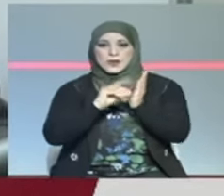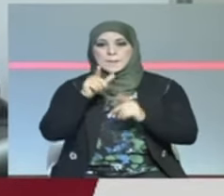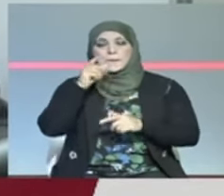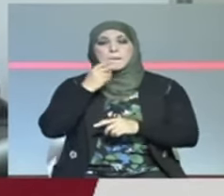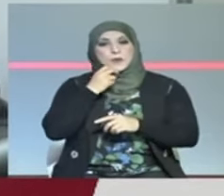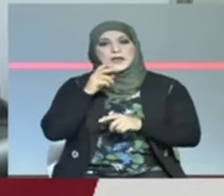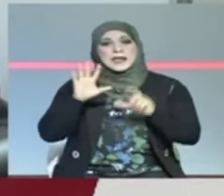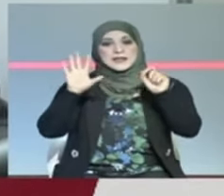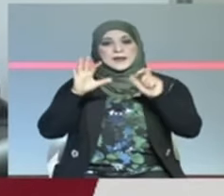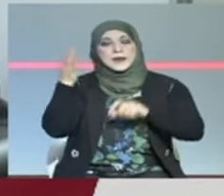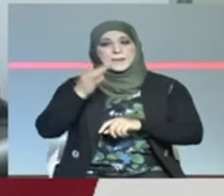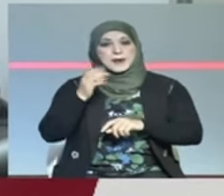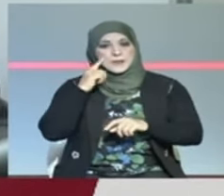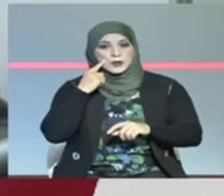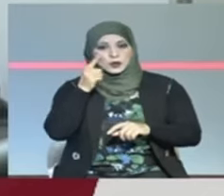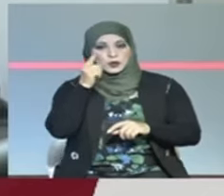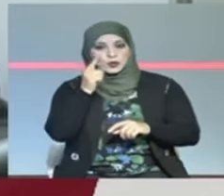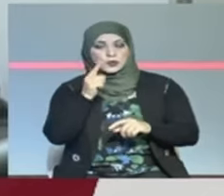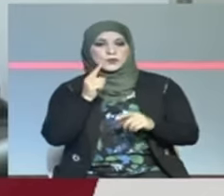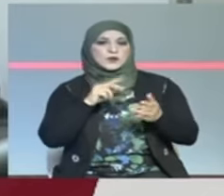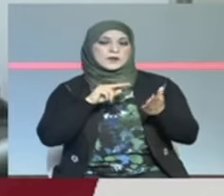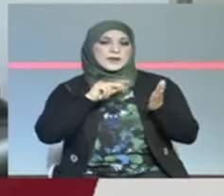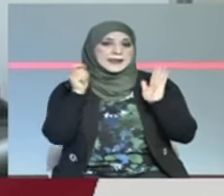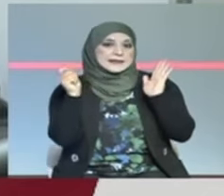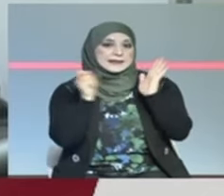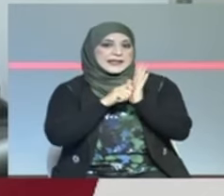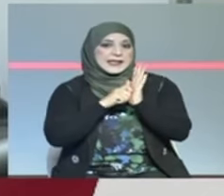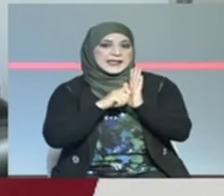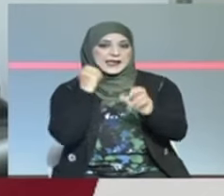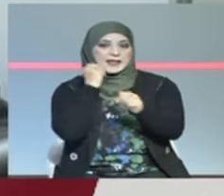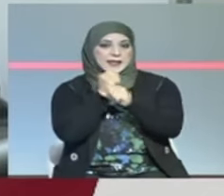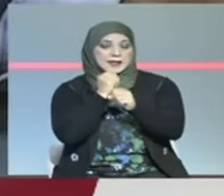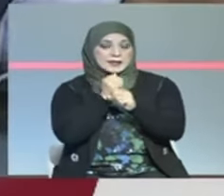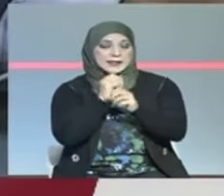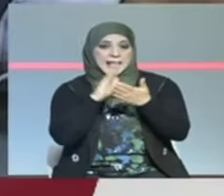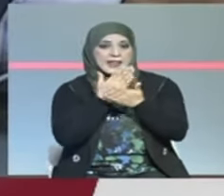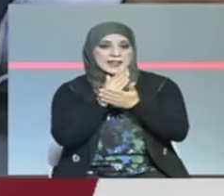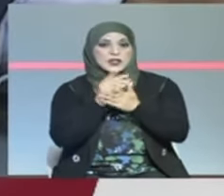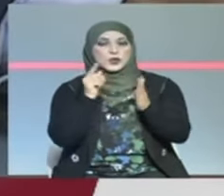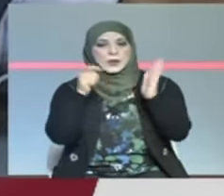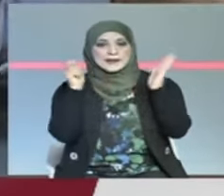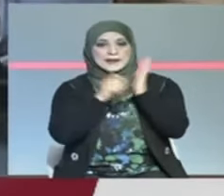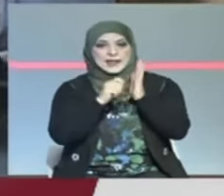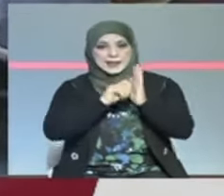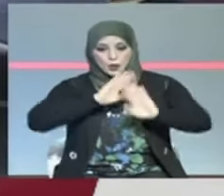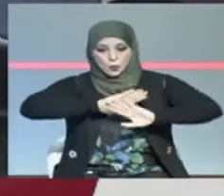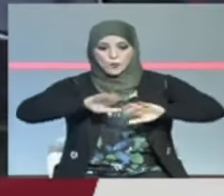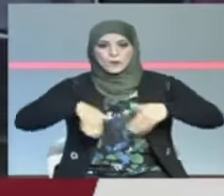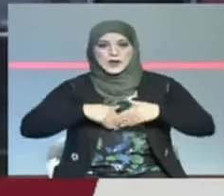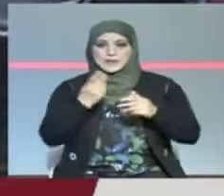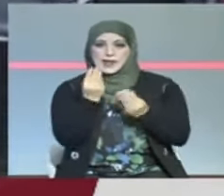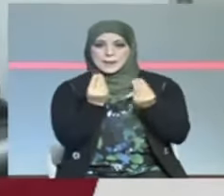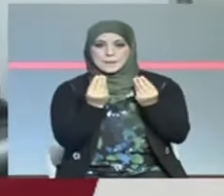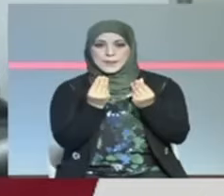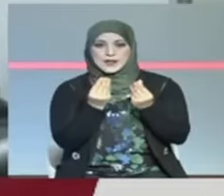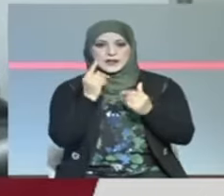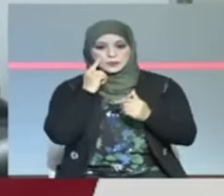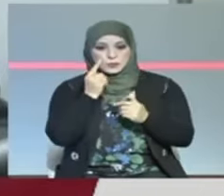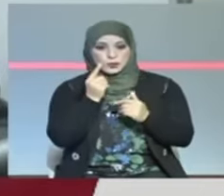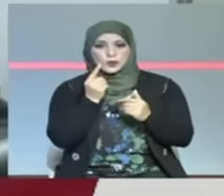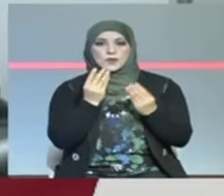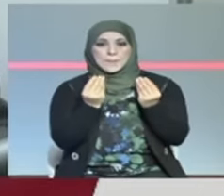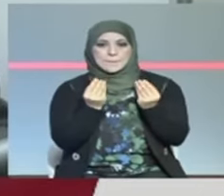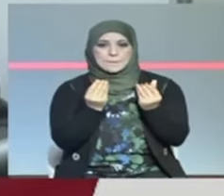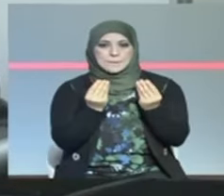70% نلقى تاريخ الصنع وتاريخ نهاية صلوحية يلزمني نلقى المادة ليس خاطرة لأن